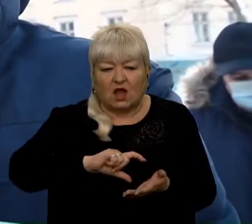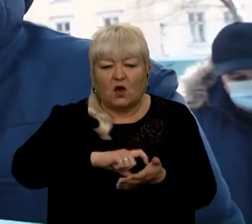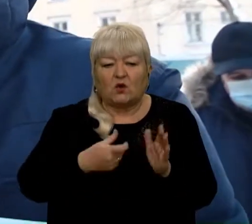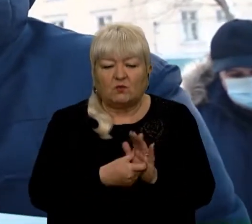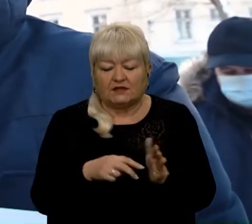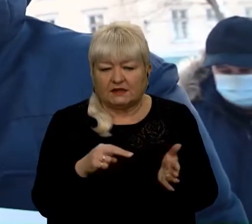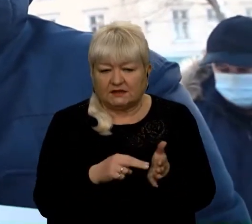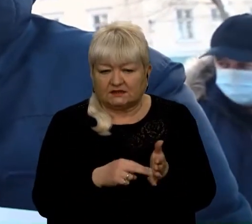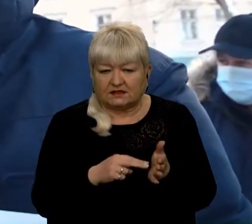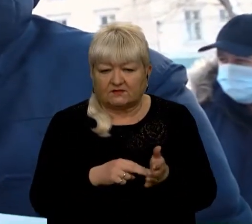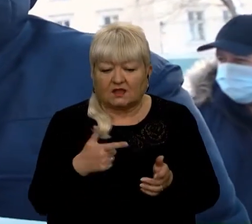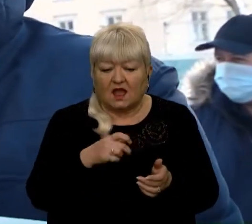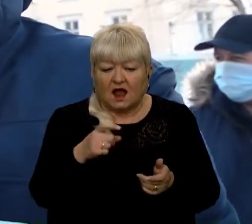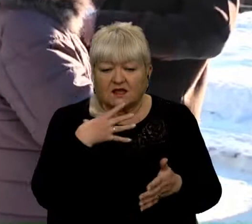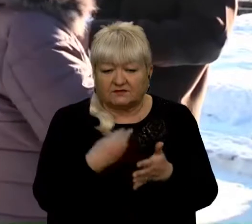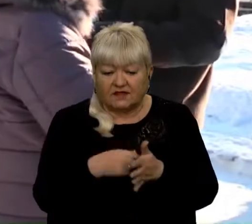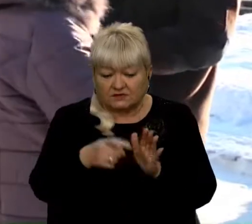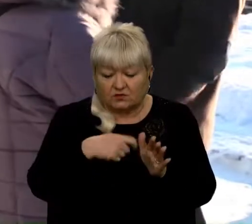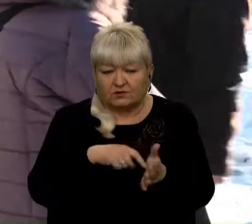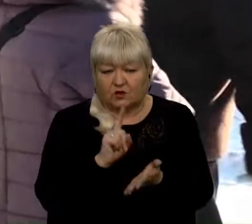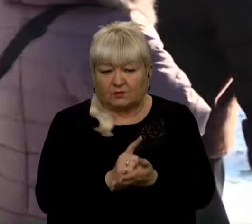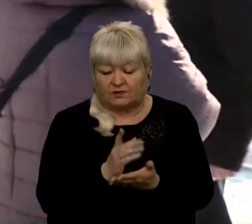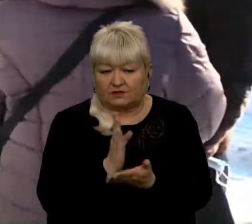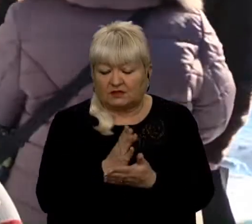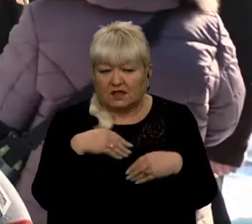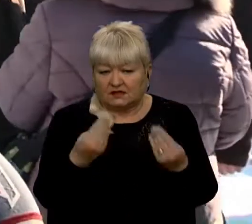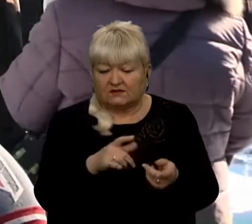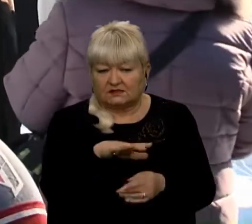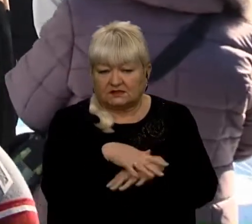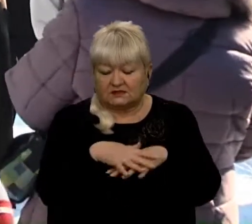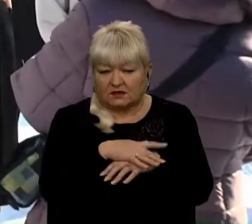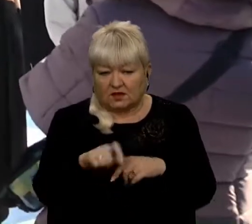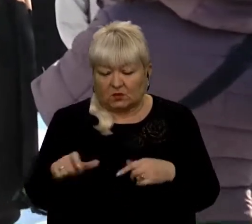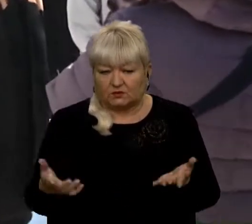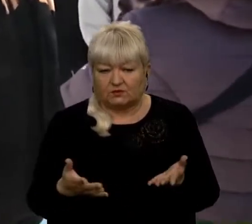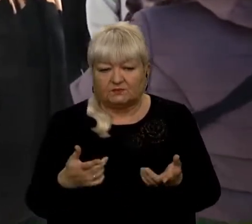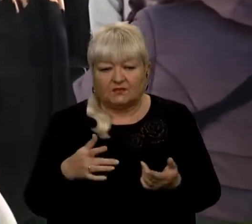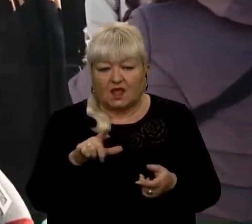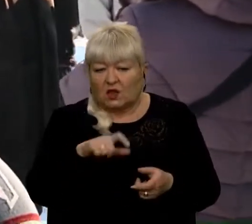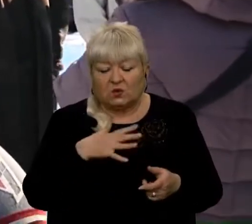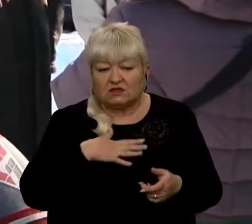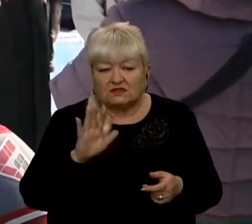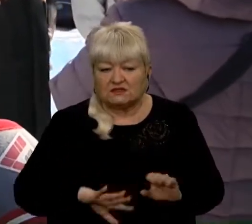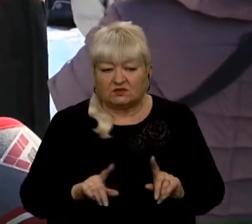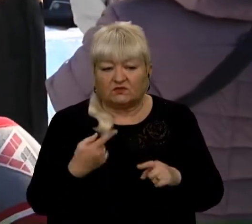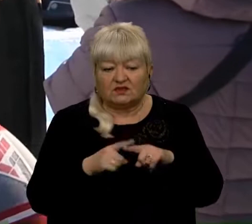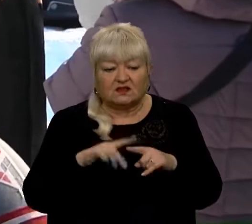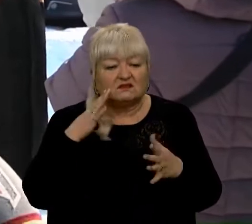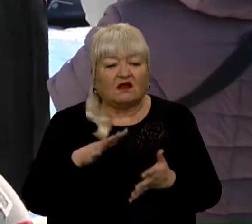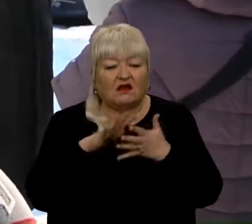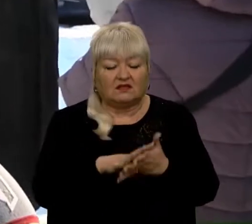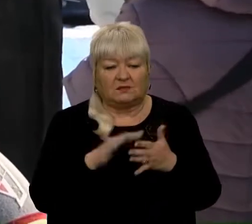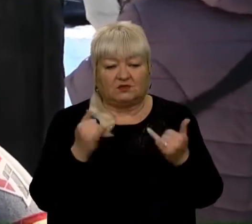Я вважаю, що газ власного видобутку має віддаватися народу. Люди незадоволені, тисячі незадоволені, а це ганебно для нашої